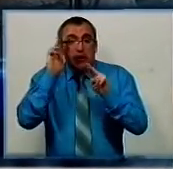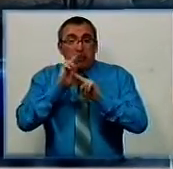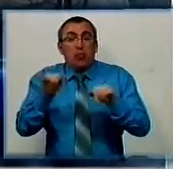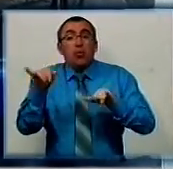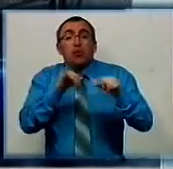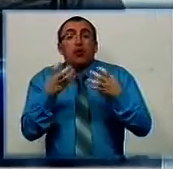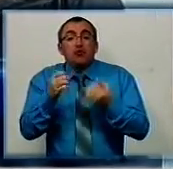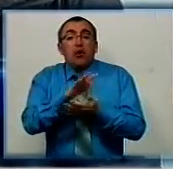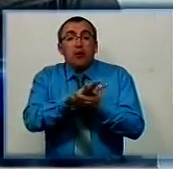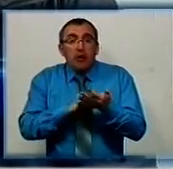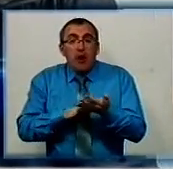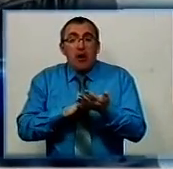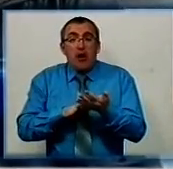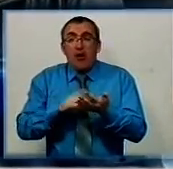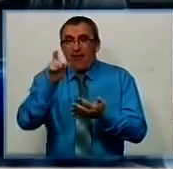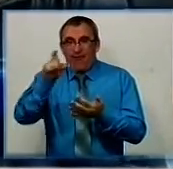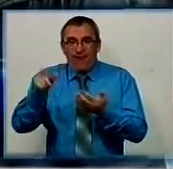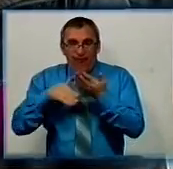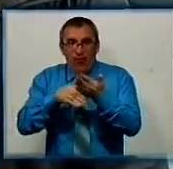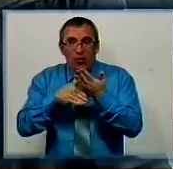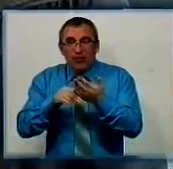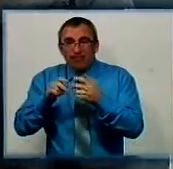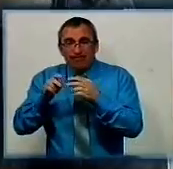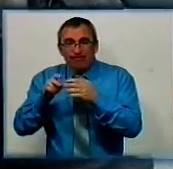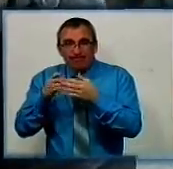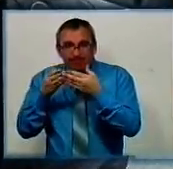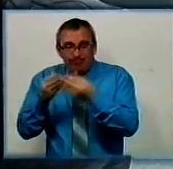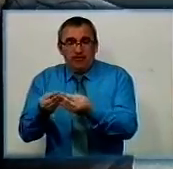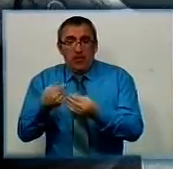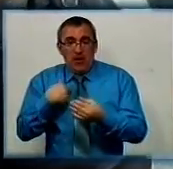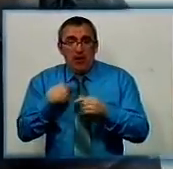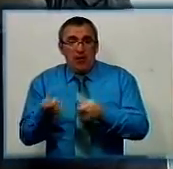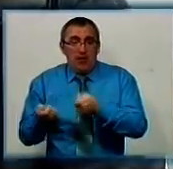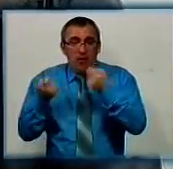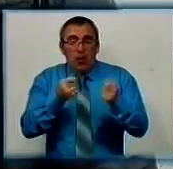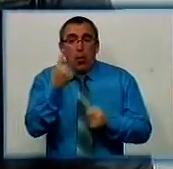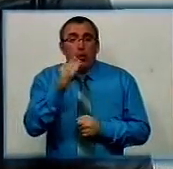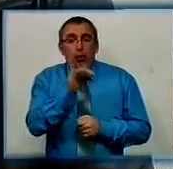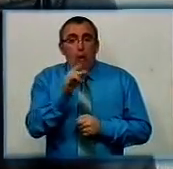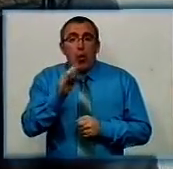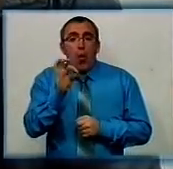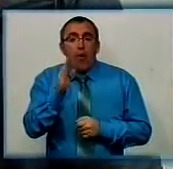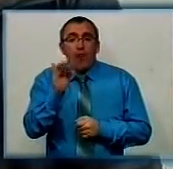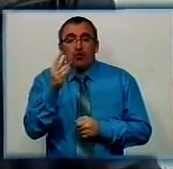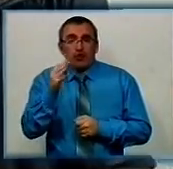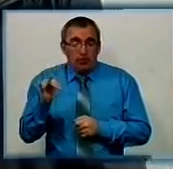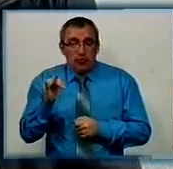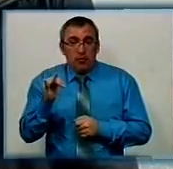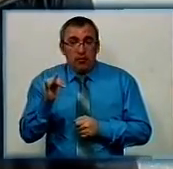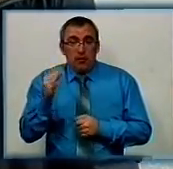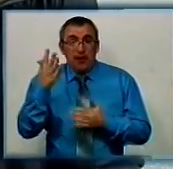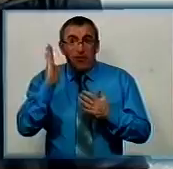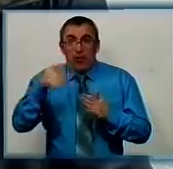куди ще далі волонтерувати їх щемити. Пійміть мене, я везу, допустим, тону овощів. Якщо це буде, дійсно,